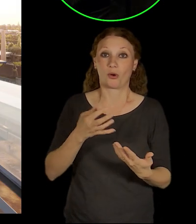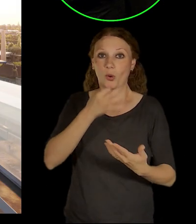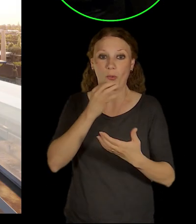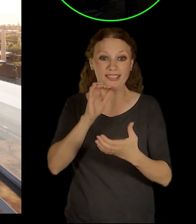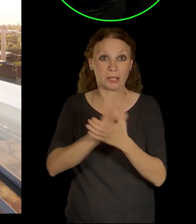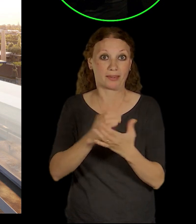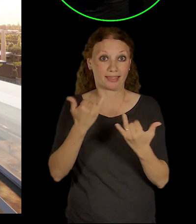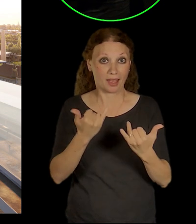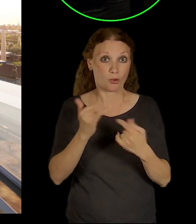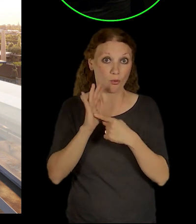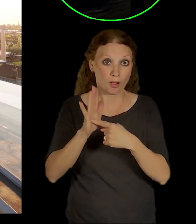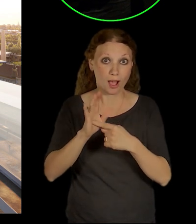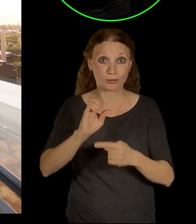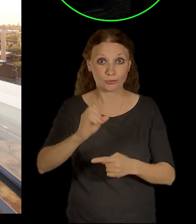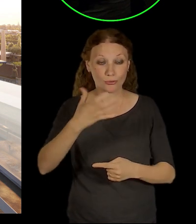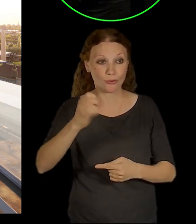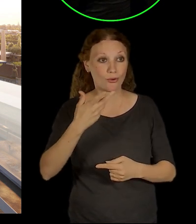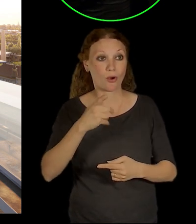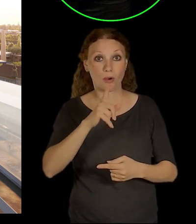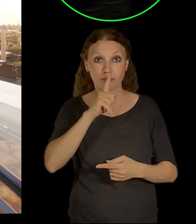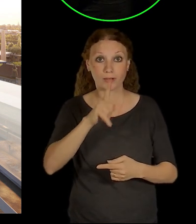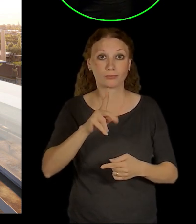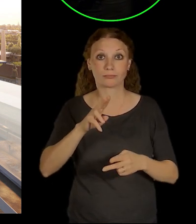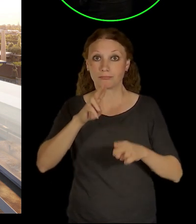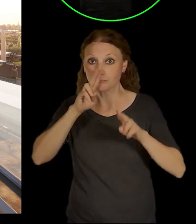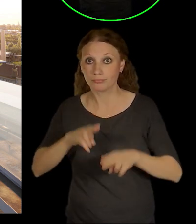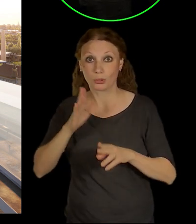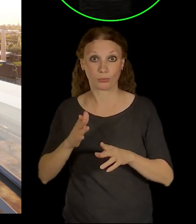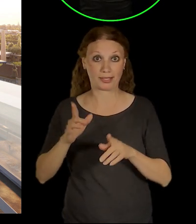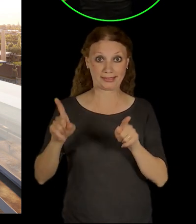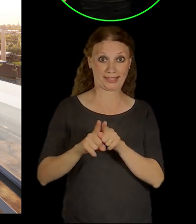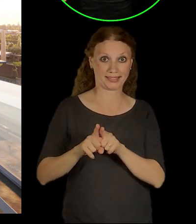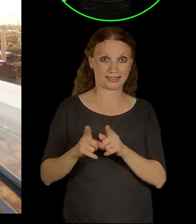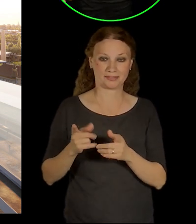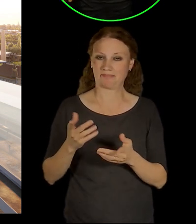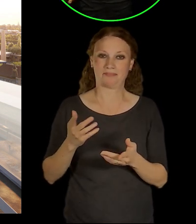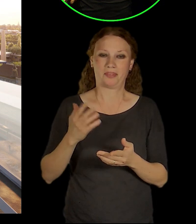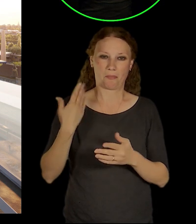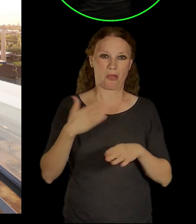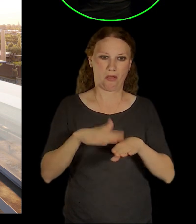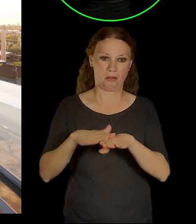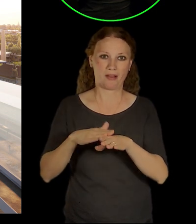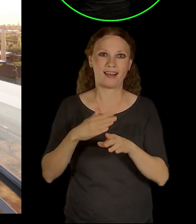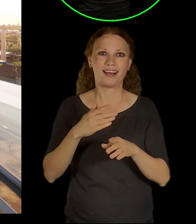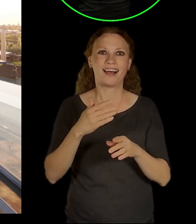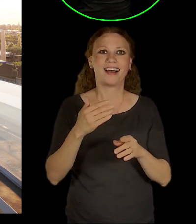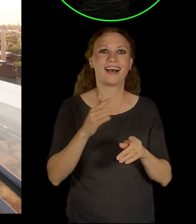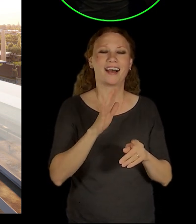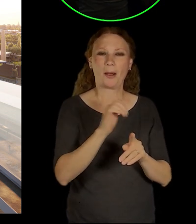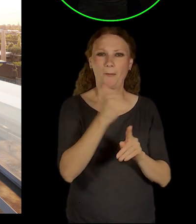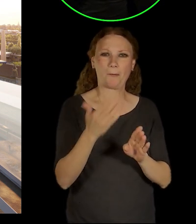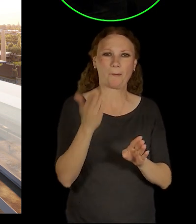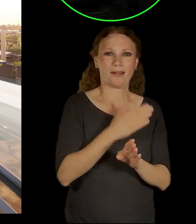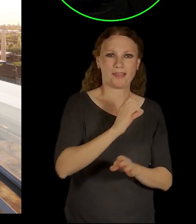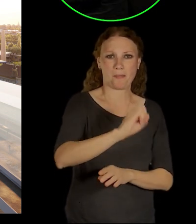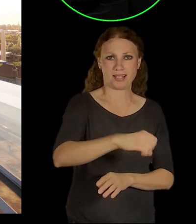máme teď zvizualizované, že tam bude stát. Jak jsem říkal, na vašich vizualizacích to bylo ještě jinak,